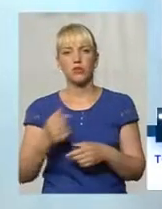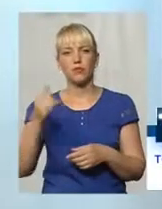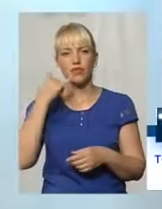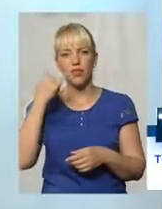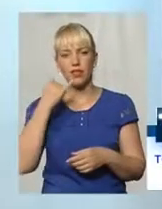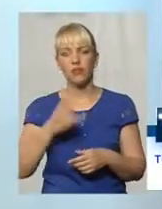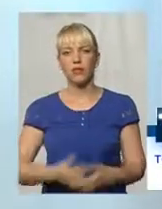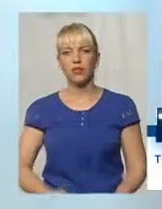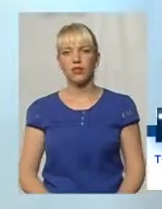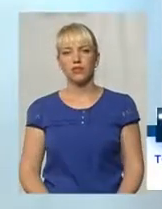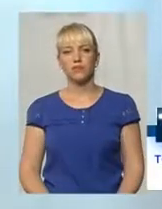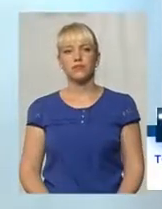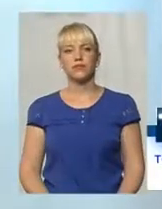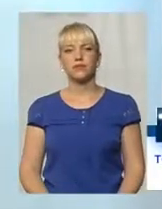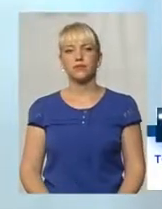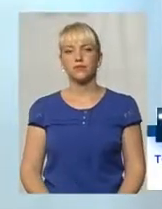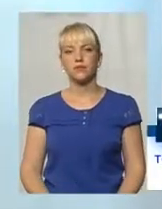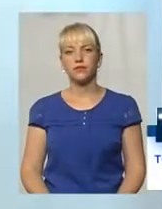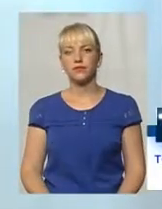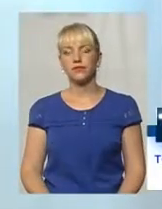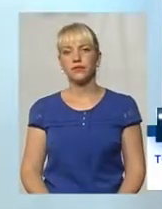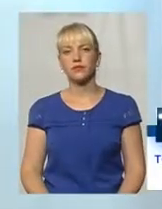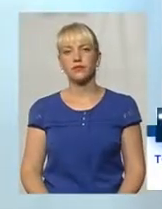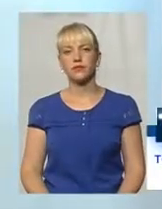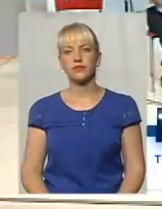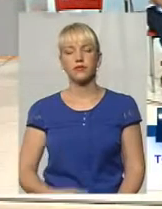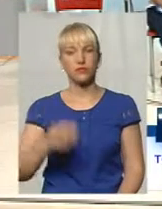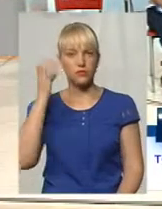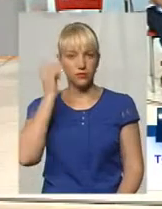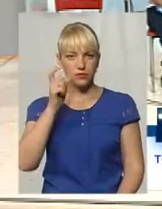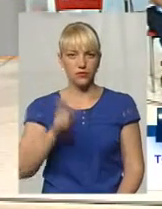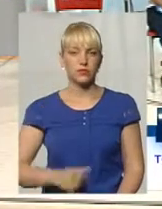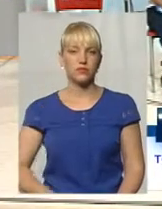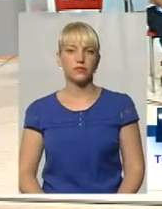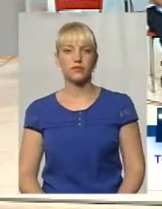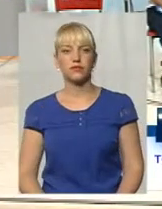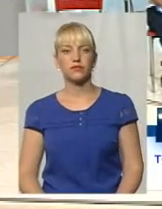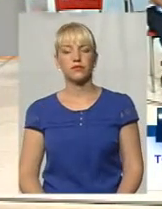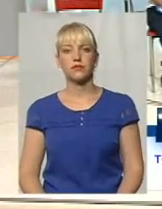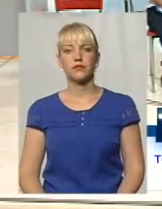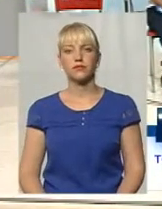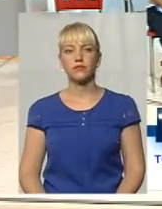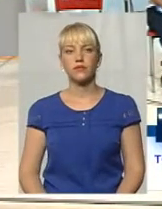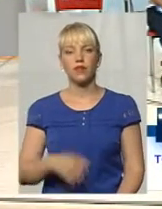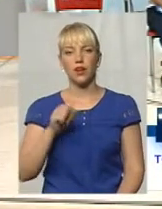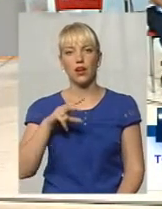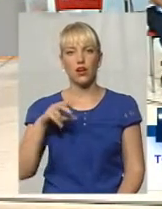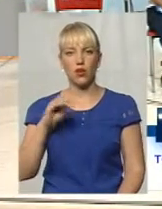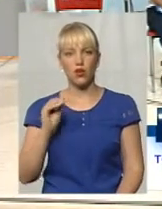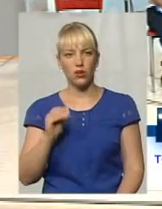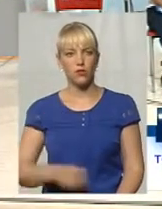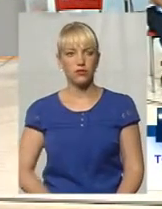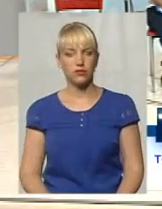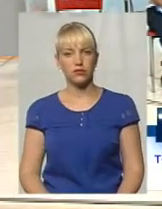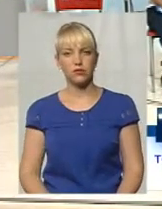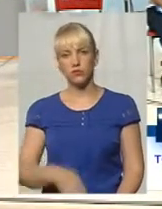Телефон прямого ефіру, телефон для зв'язку на екрані. Слухаємо глядача, говоріть, будь ласка. Алло. Доброго здоров'я,